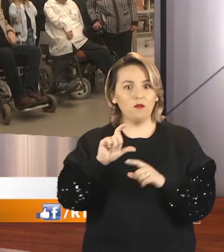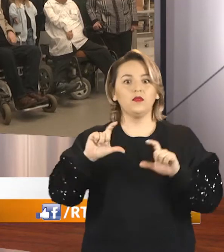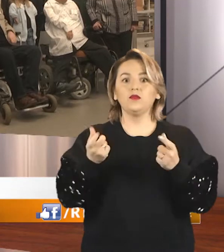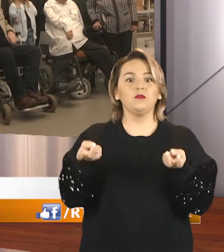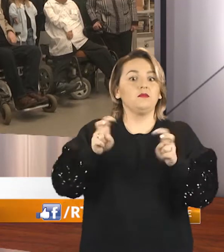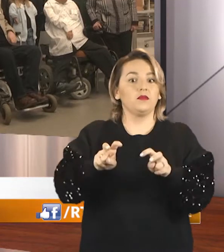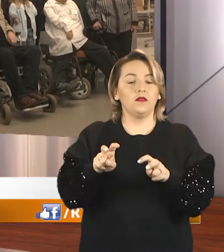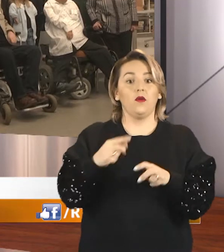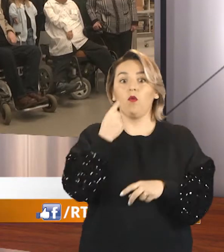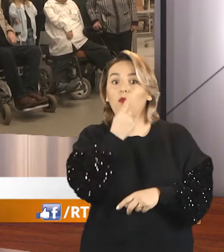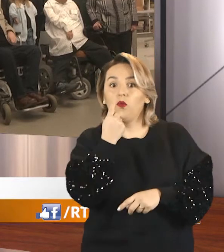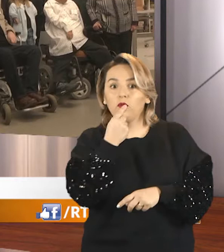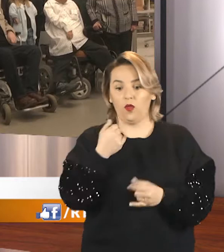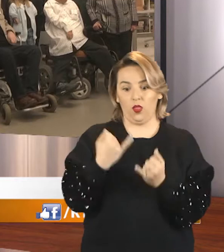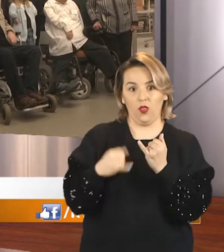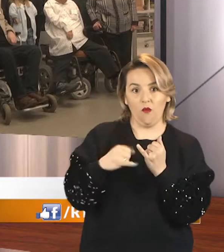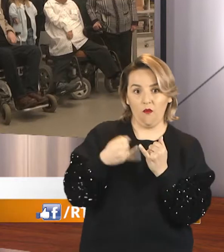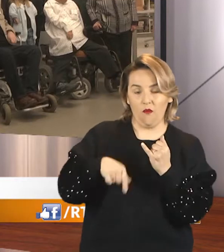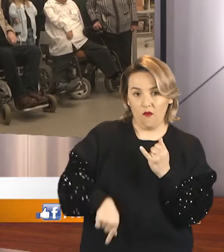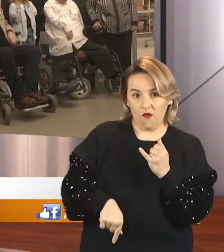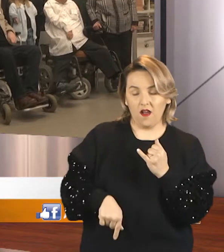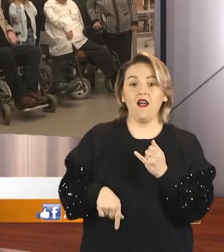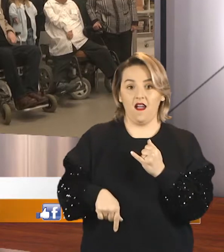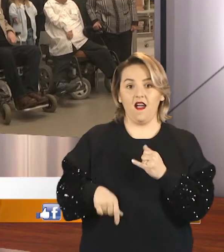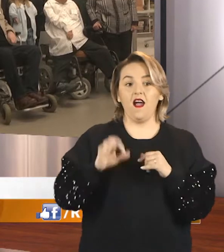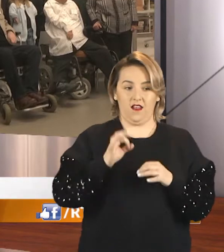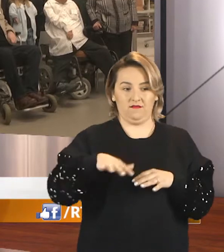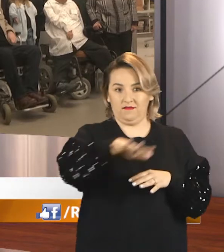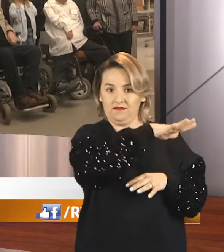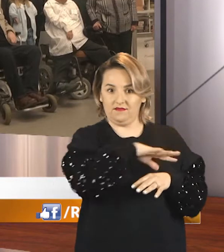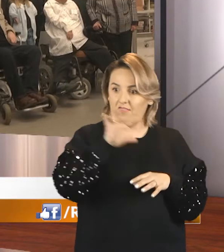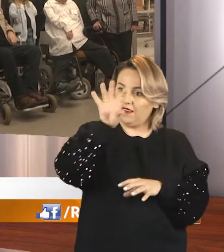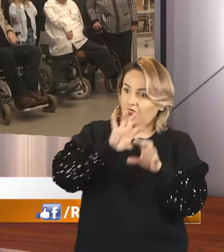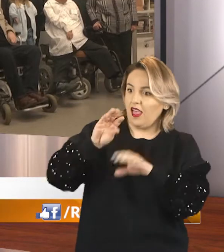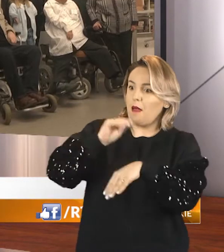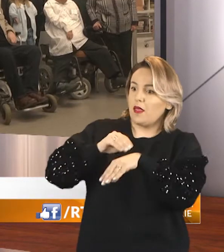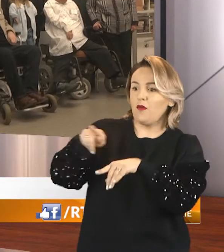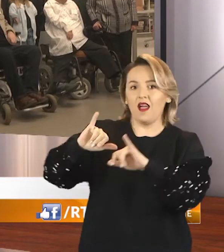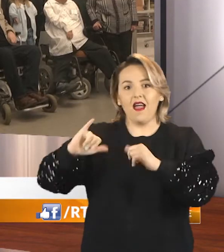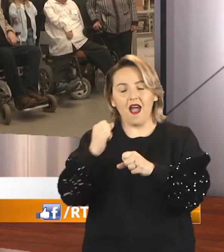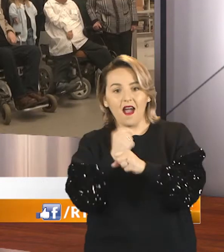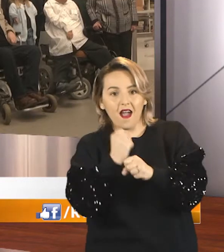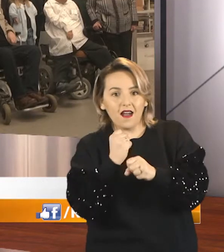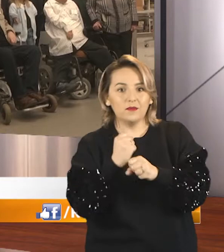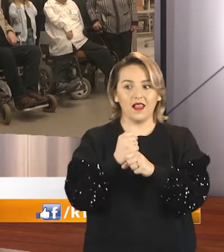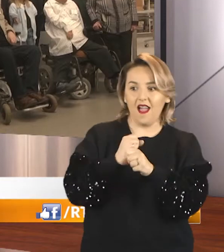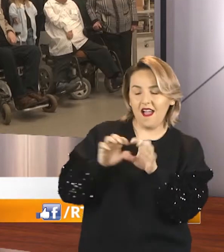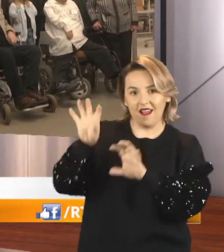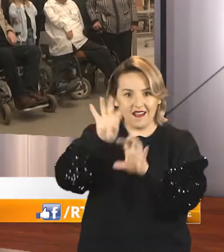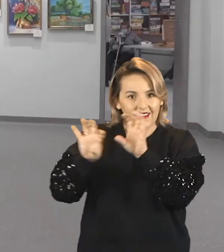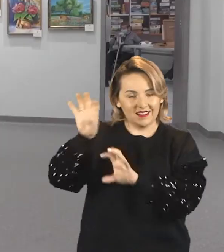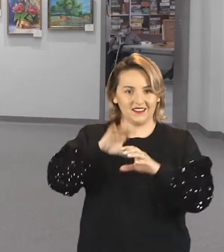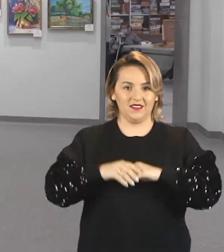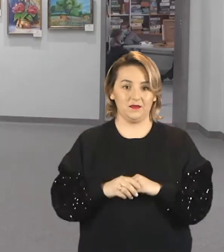za pomocą ust lub nóg. Czytelnicy Radziborskiej Biblioteki mieli okazję do przyglądania się metodą ich pracy podczas wernisażu ich